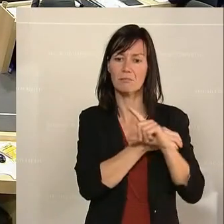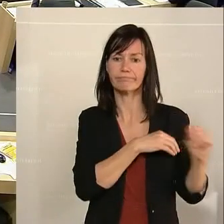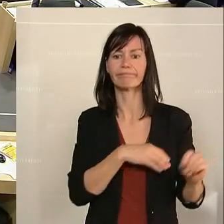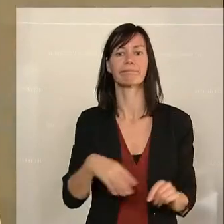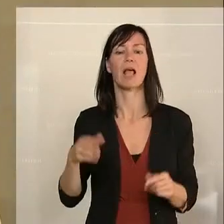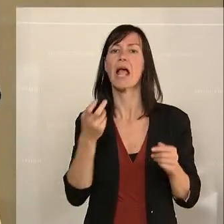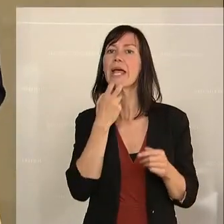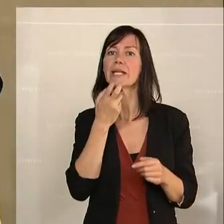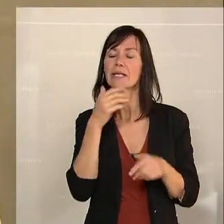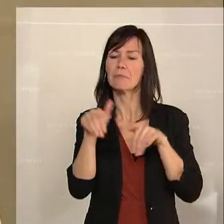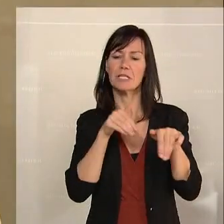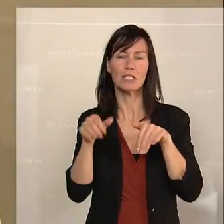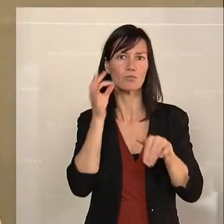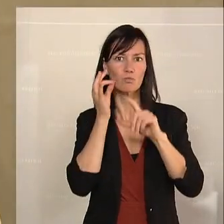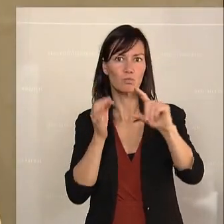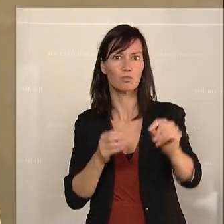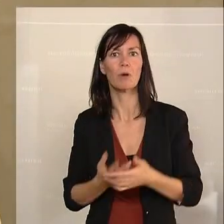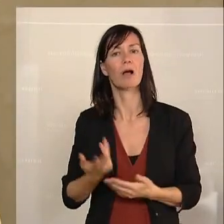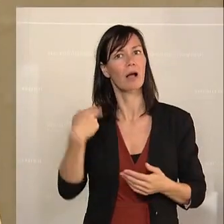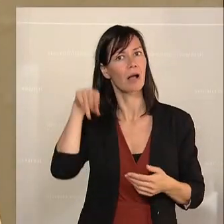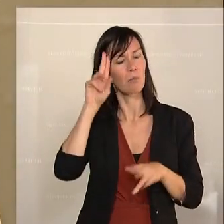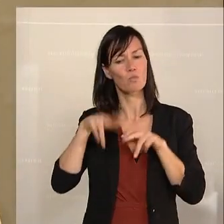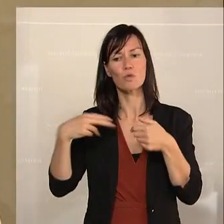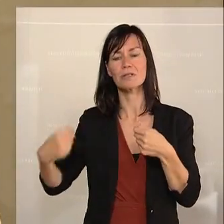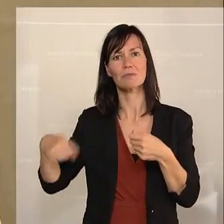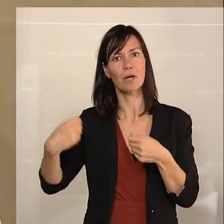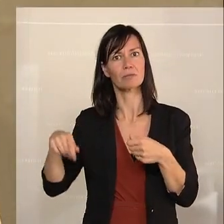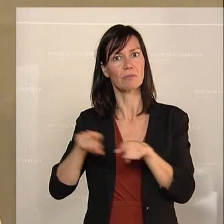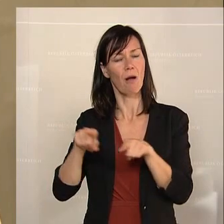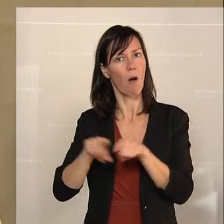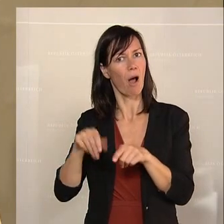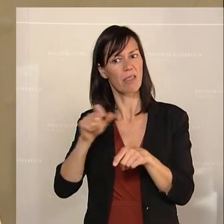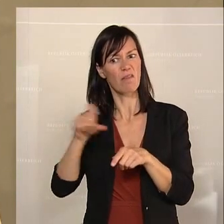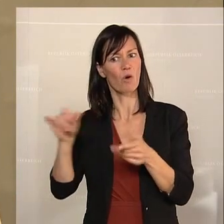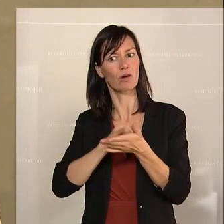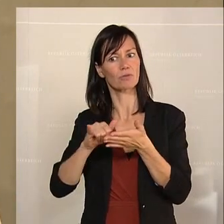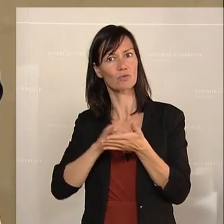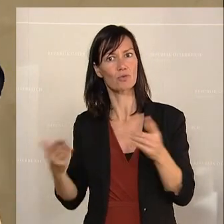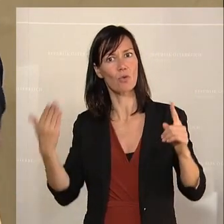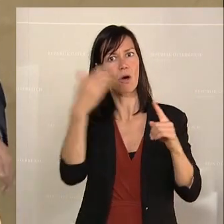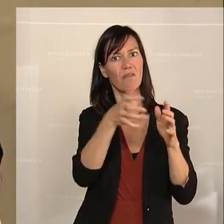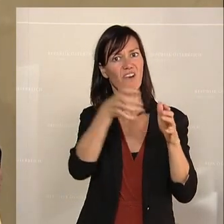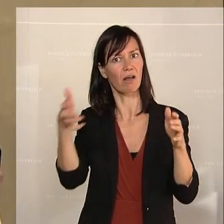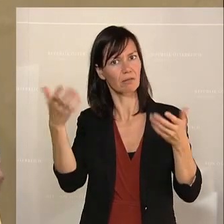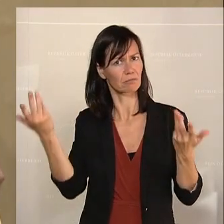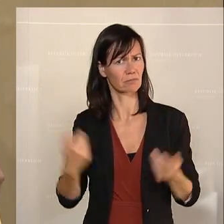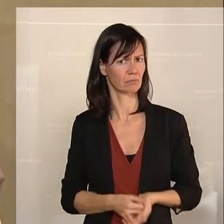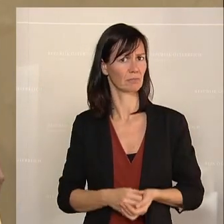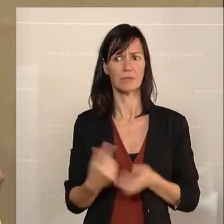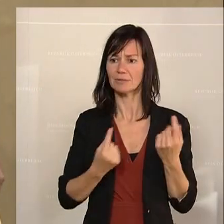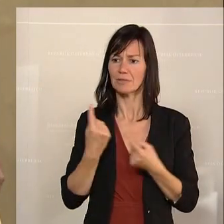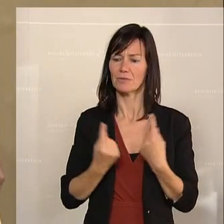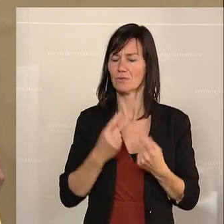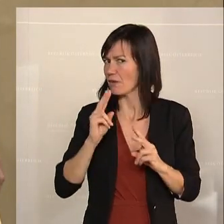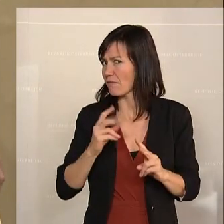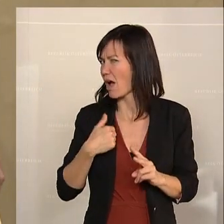seinem Begräbnisbesuch dann auch noch eine Woche in New York angehängt. Und das ist die Situation, die wir jetzt vorfinden. Und ich finde es eigentlich sehr zynisch, dass man mit